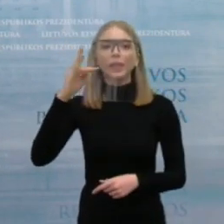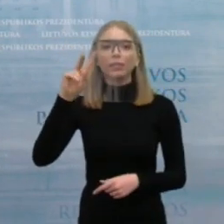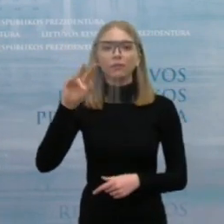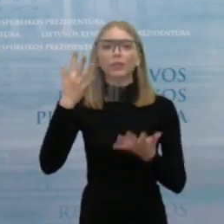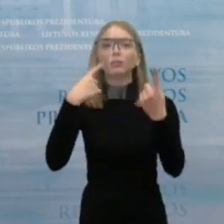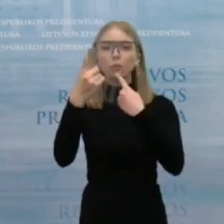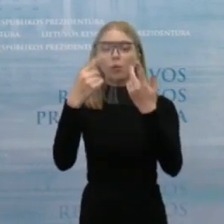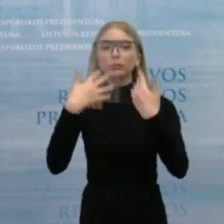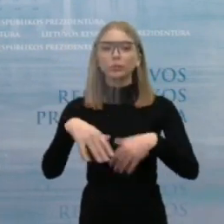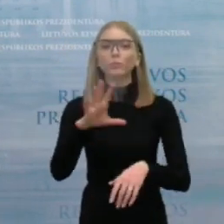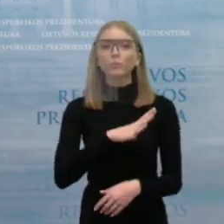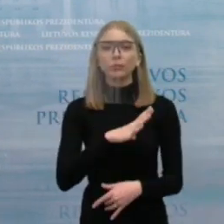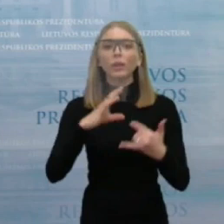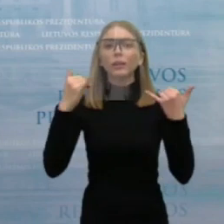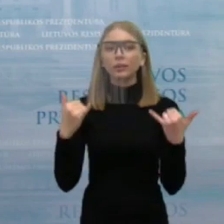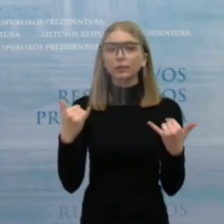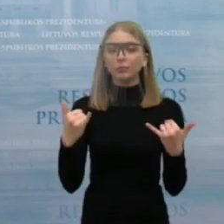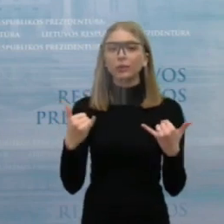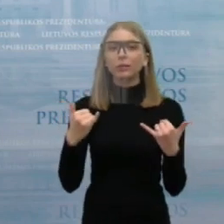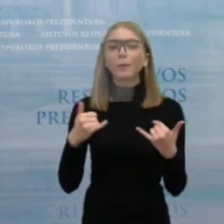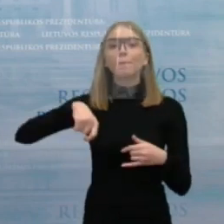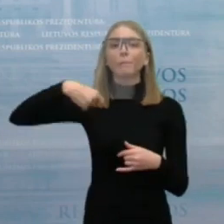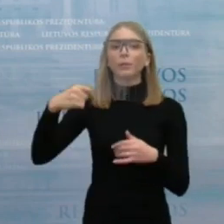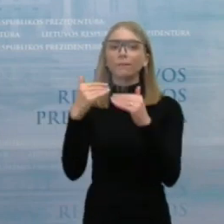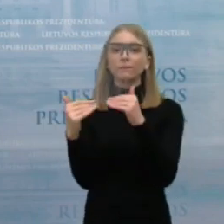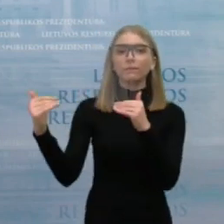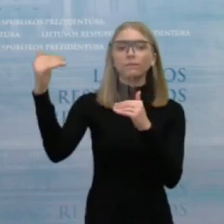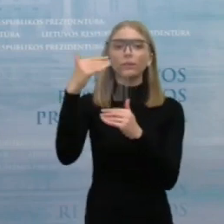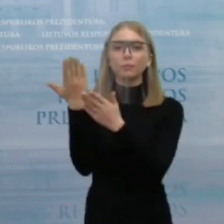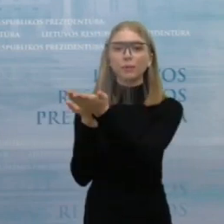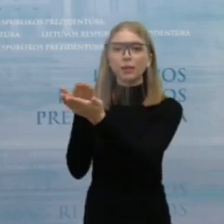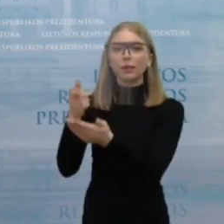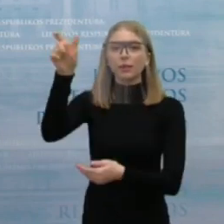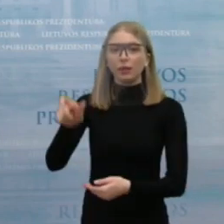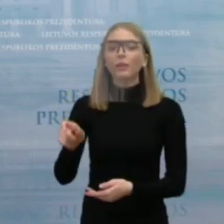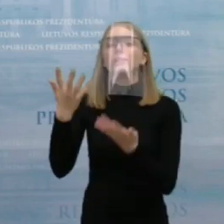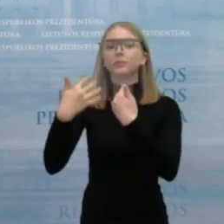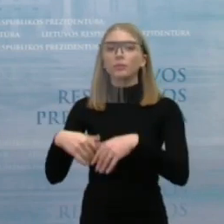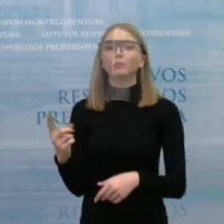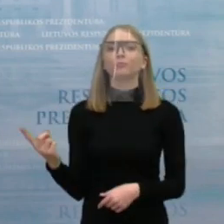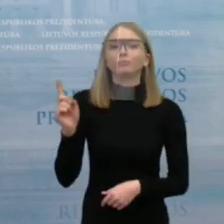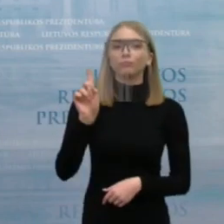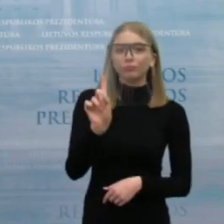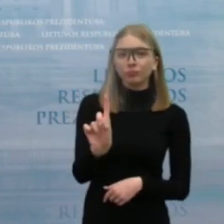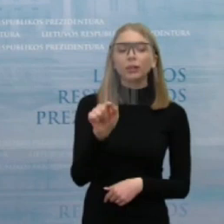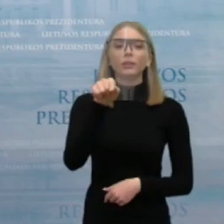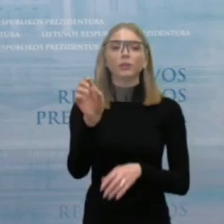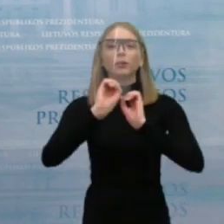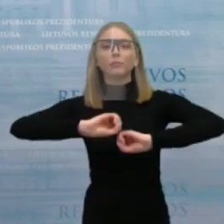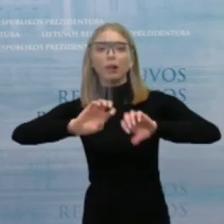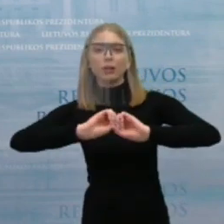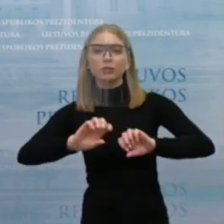Na, ir apie šiai sustikimą Jums pokomentuosi prezidento vyriausiasis patarėjas, aplinkos ir infrastruktūros grupės vadovas Jairuslavus Neverovičius